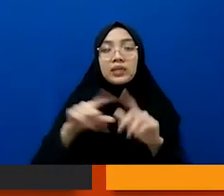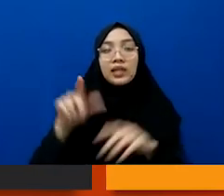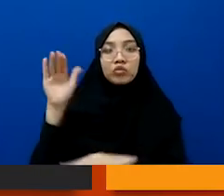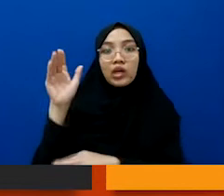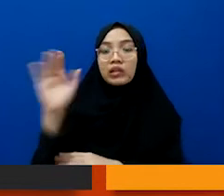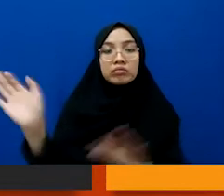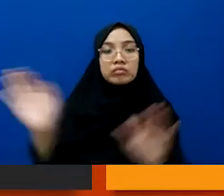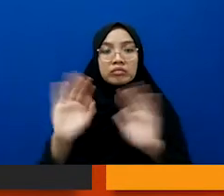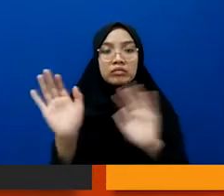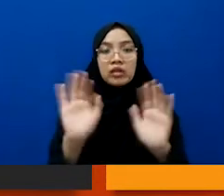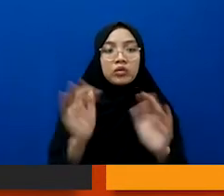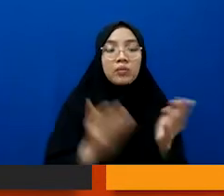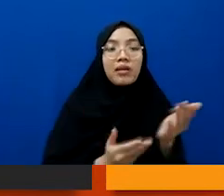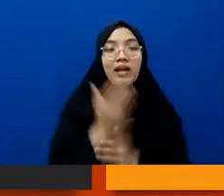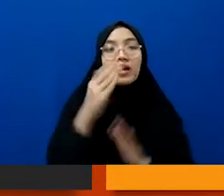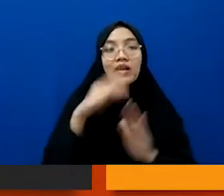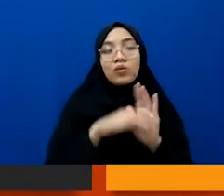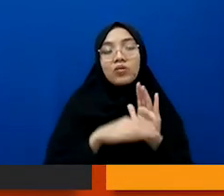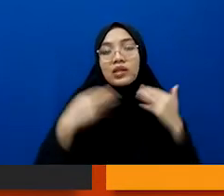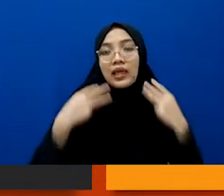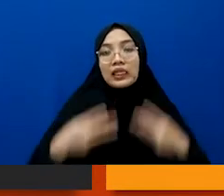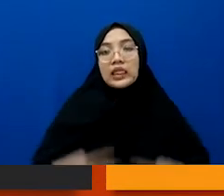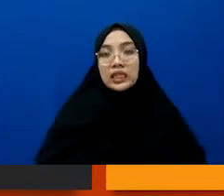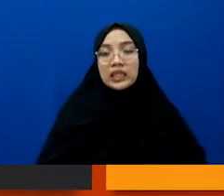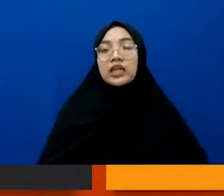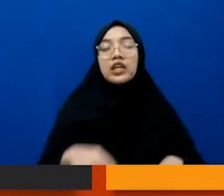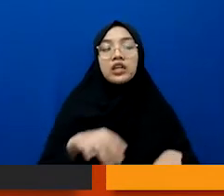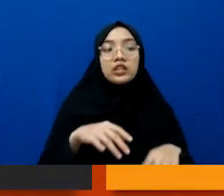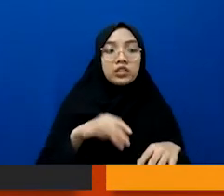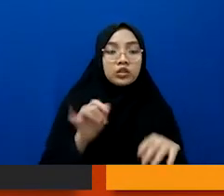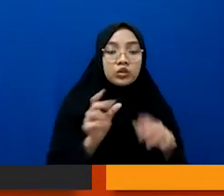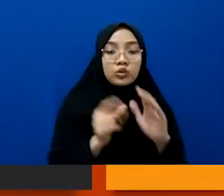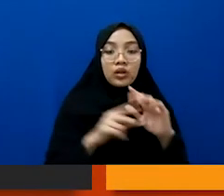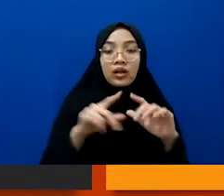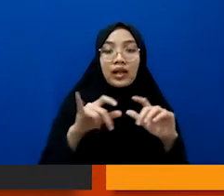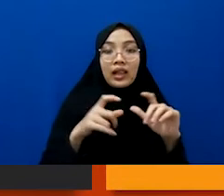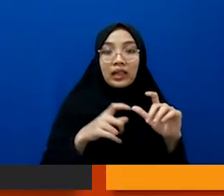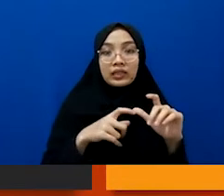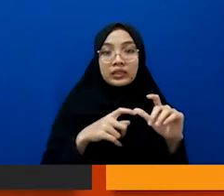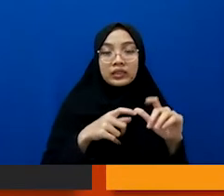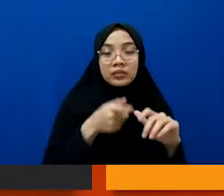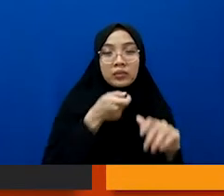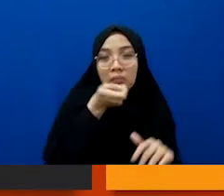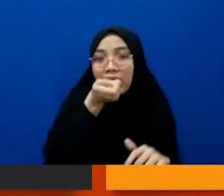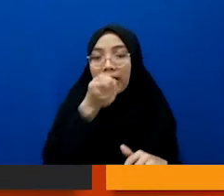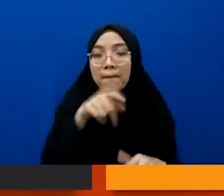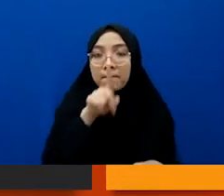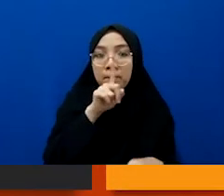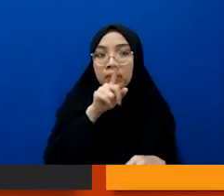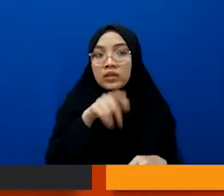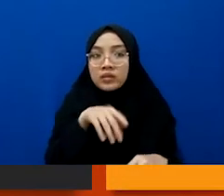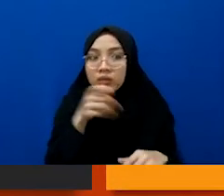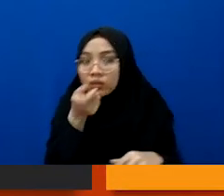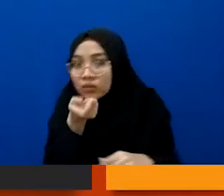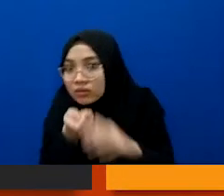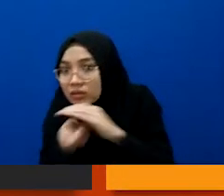melanggar kode etik kemudian jurnalis yang menyamar dan merekam dengan diam-diam itu dipertimbangkan untuk